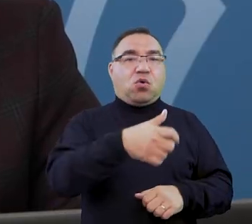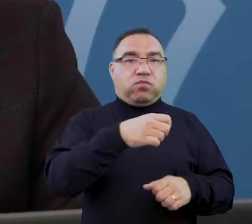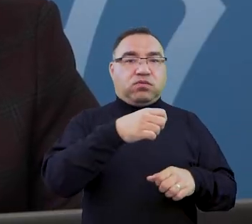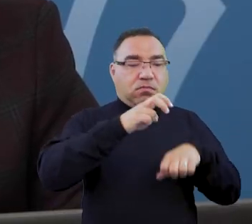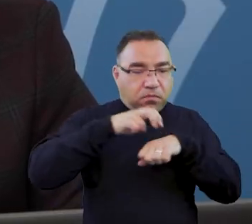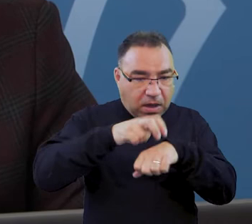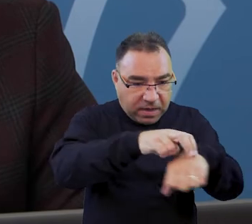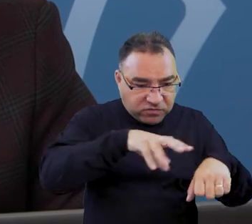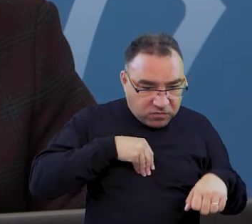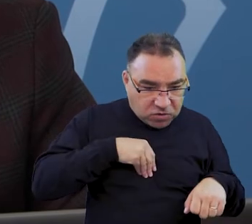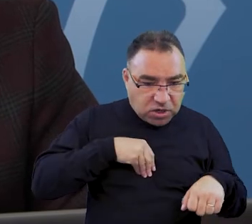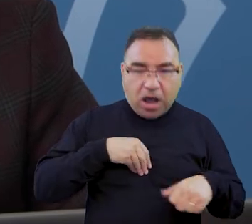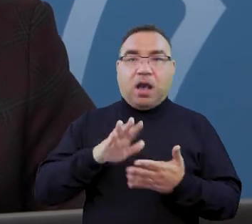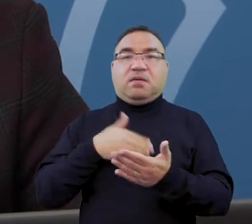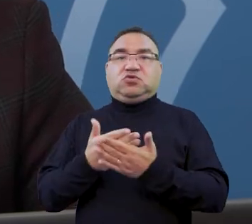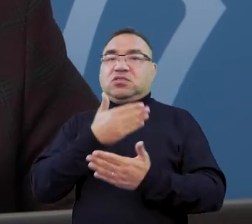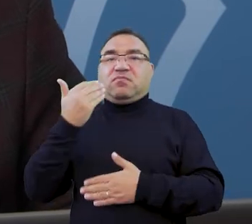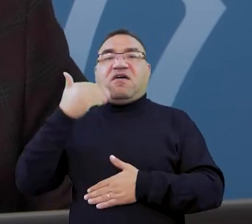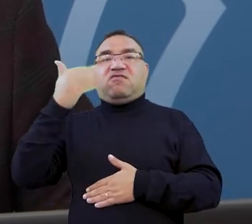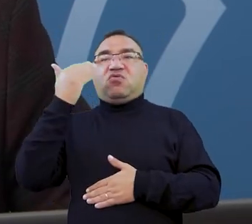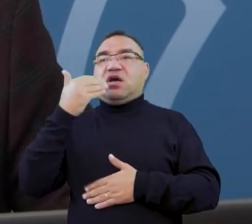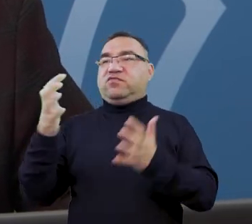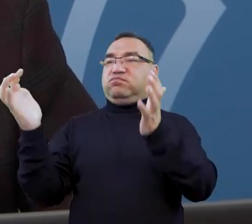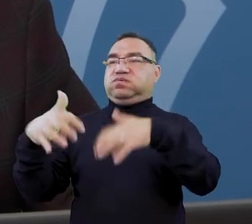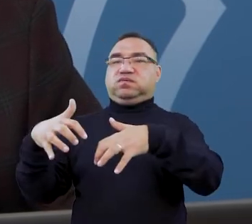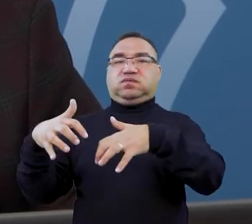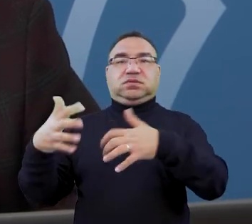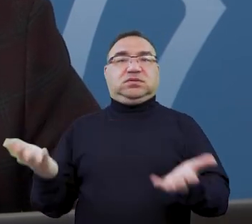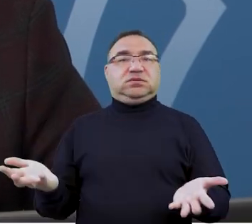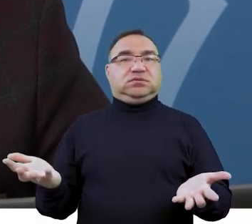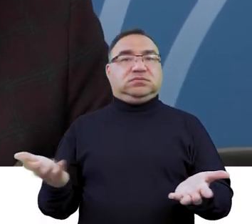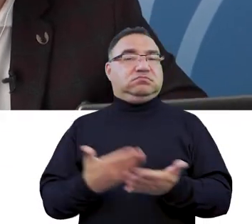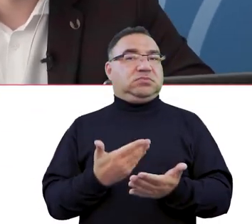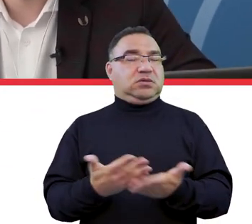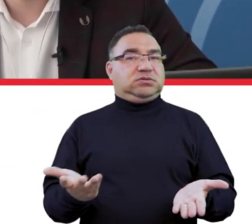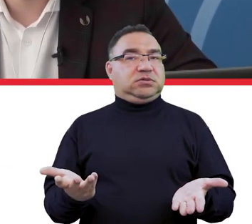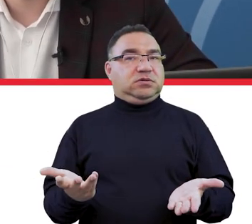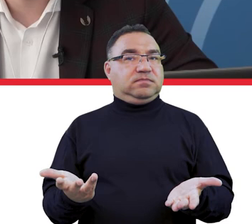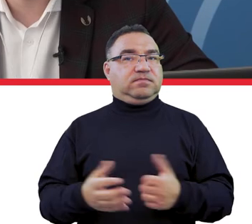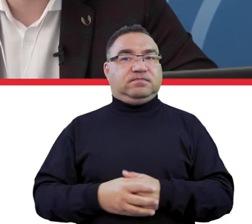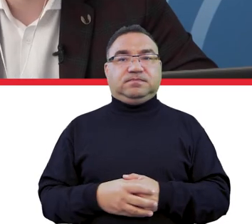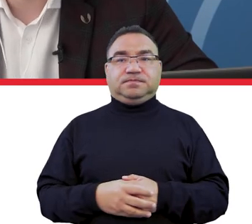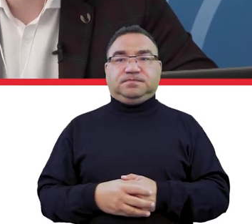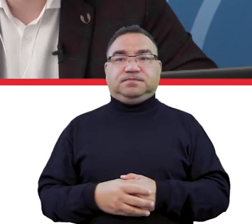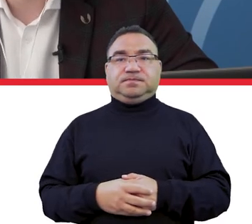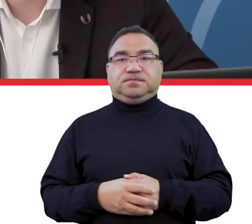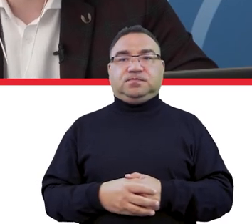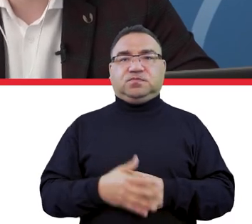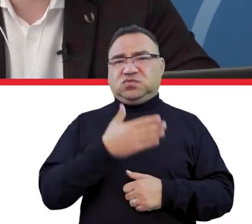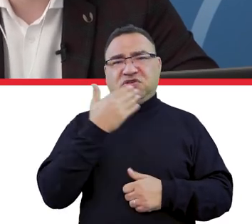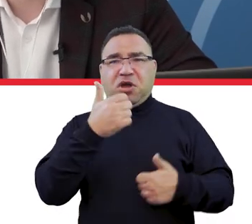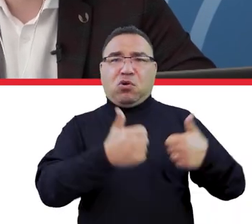a nie mogą być organizowane wykłady stacjonarnie? Myślę, że tutaj nie jest kwestia jakiegoś